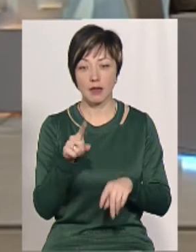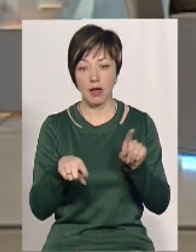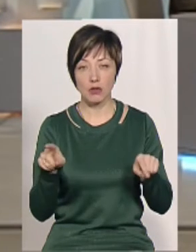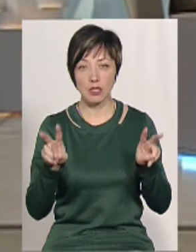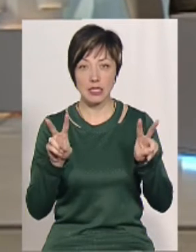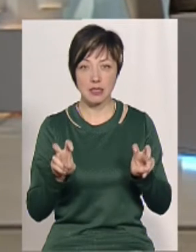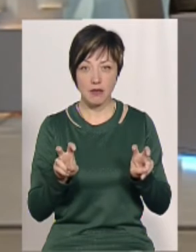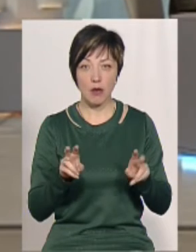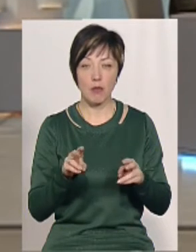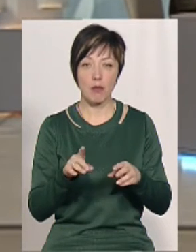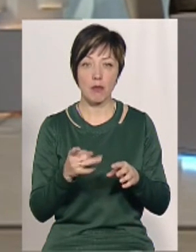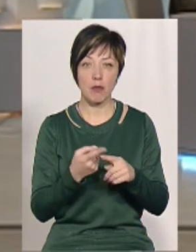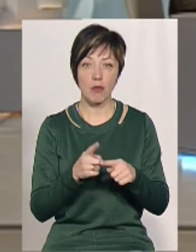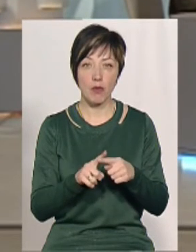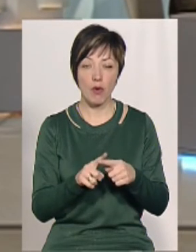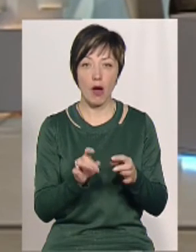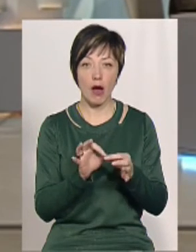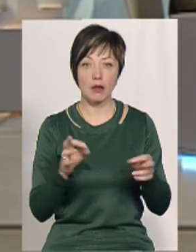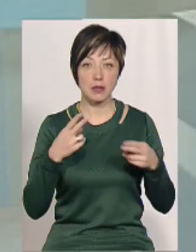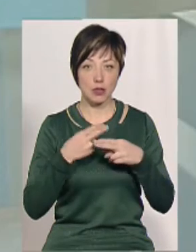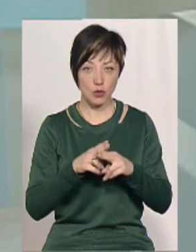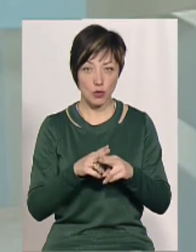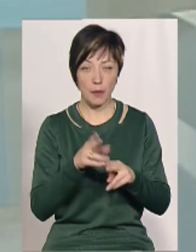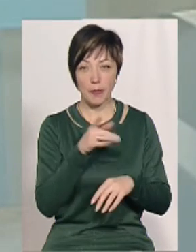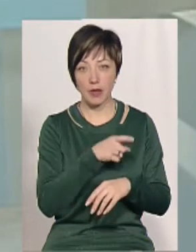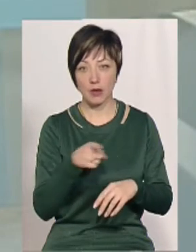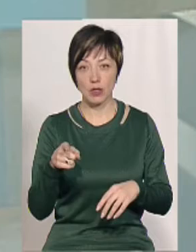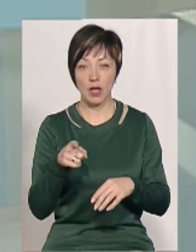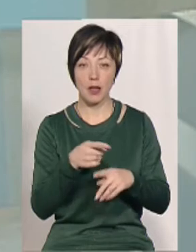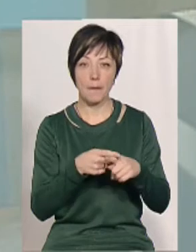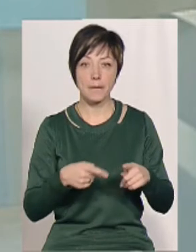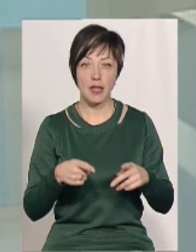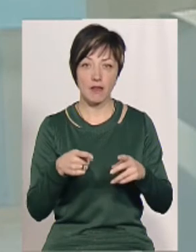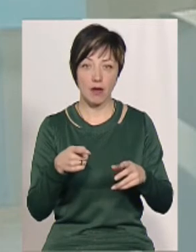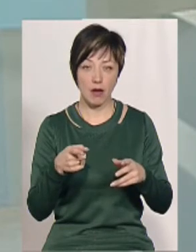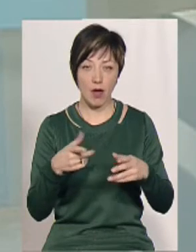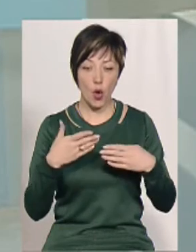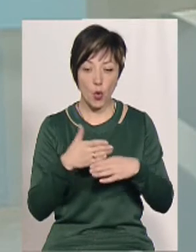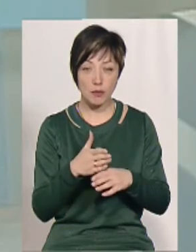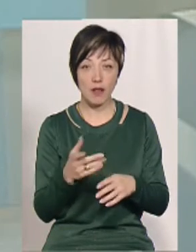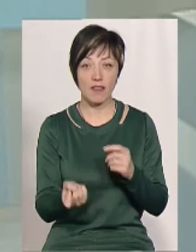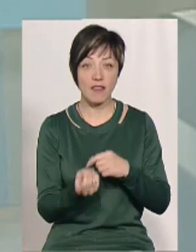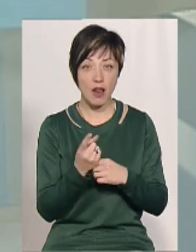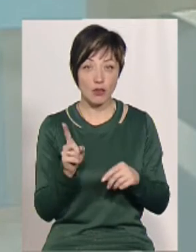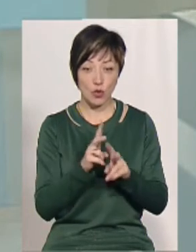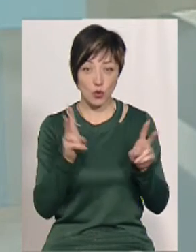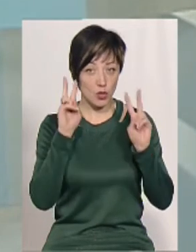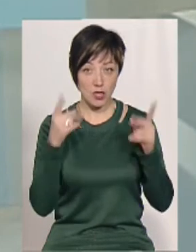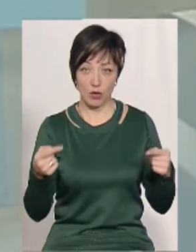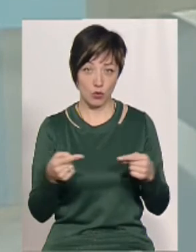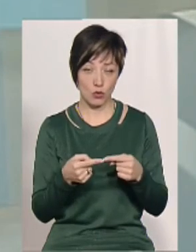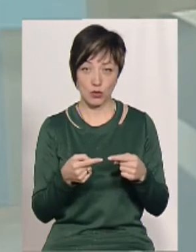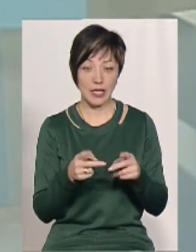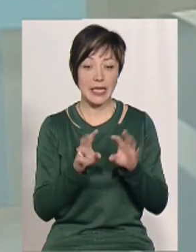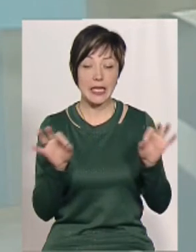а дехто називає вже як по-атомний технологій період на пів розпаду, там все, а потім виявляється, що ніхто не знає,